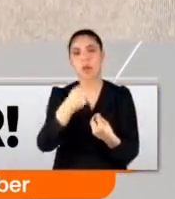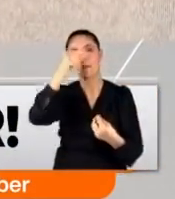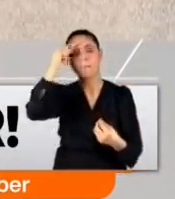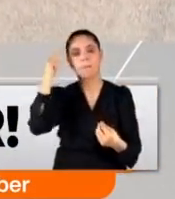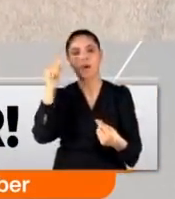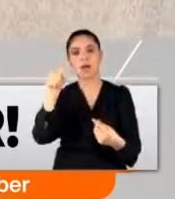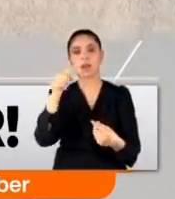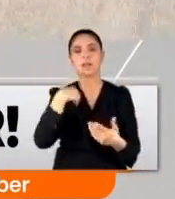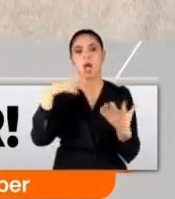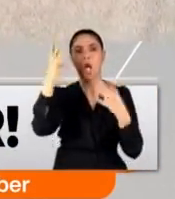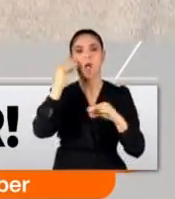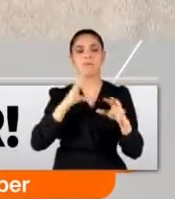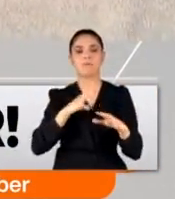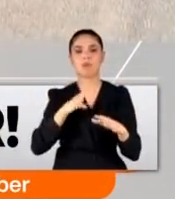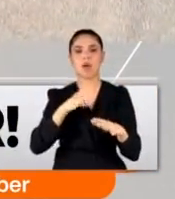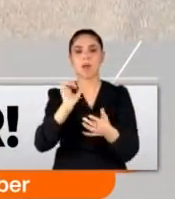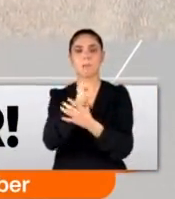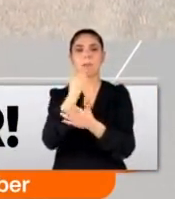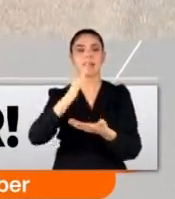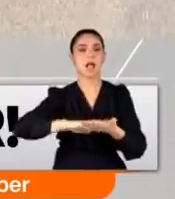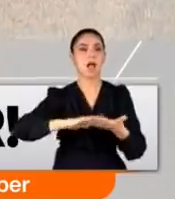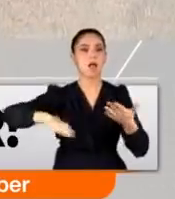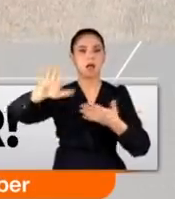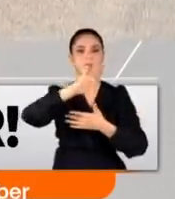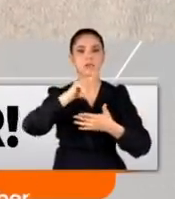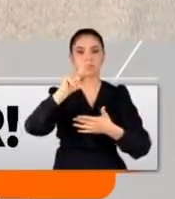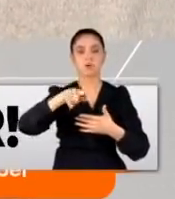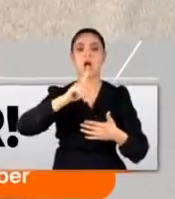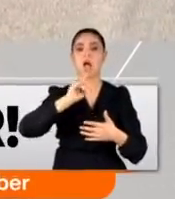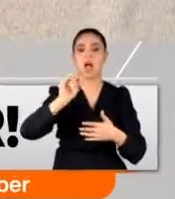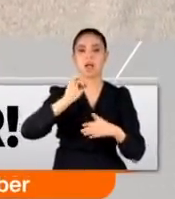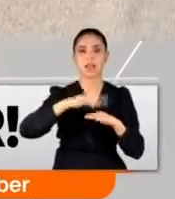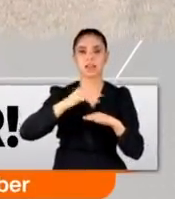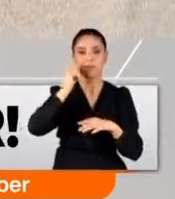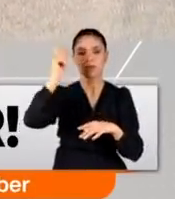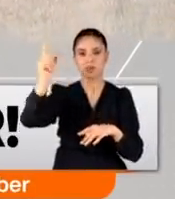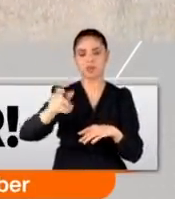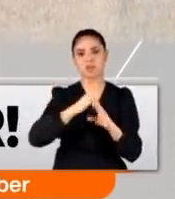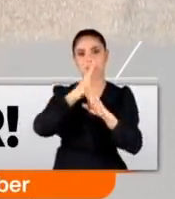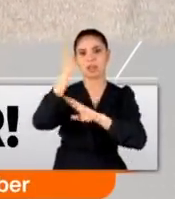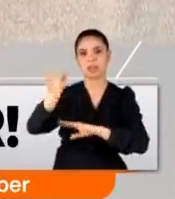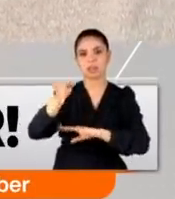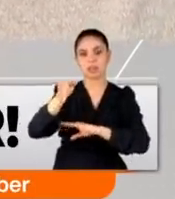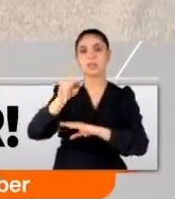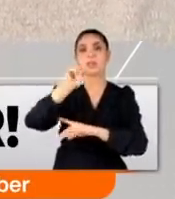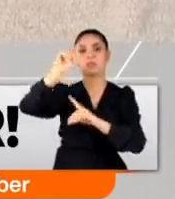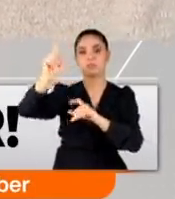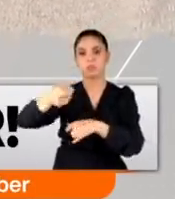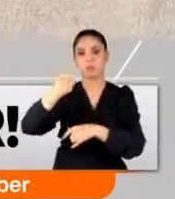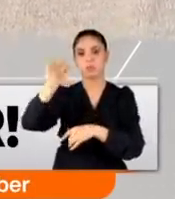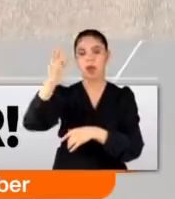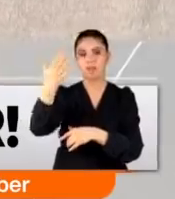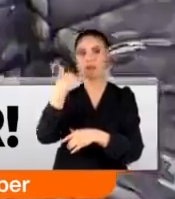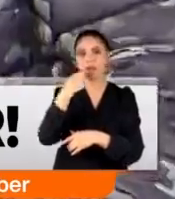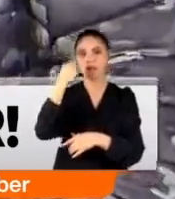şunları öğreniyoruz. Meslektaşlar anladığım kadarıyla bu hakaret eden kişilere doğrudan gidip doğrudan ulaşıp onlardan para